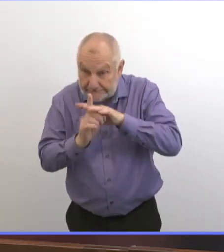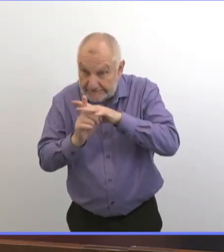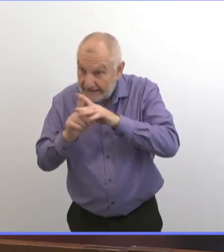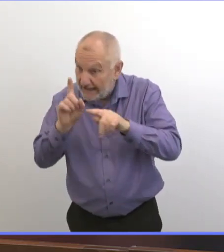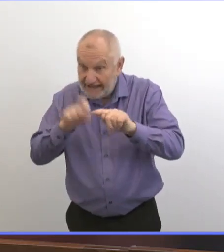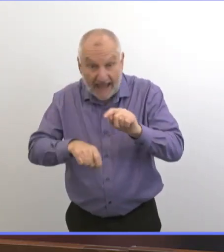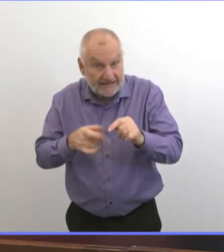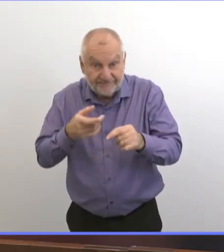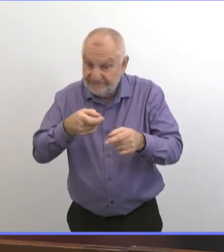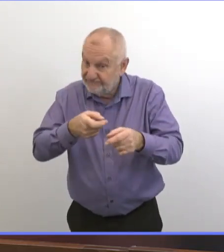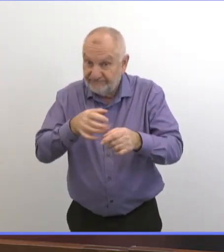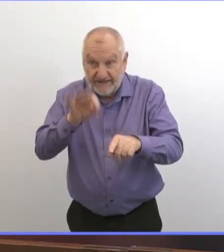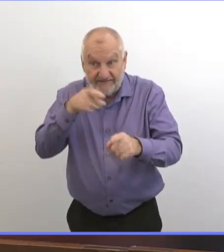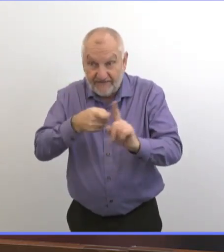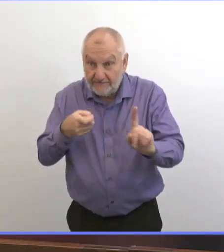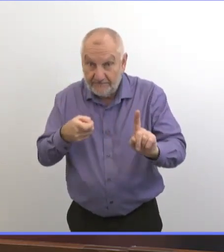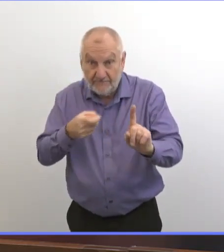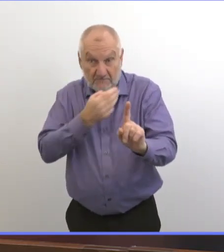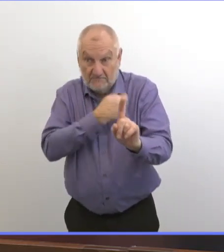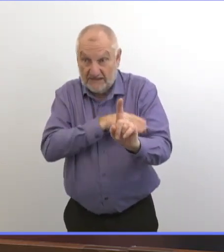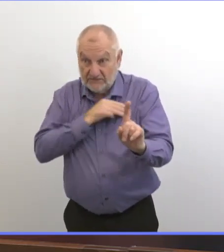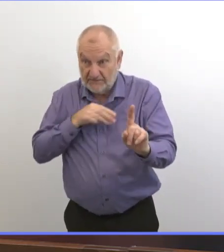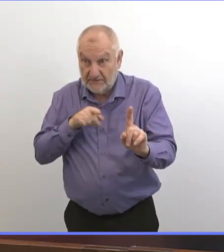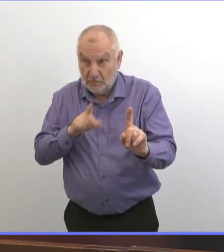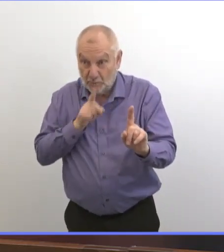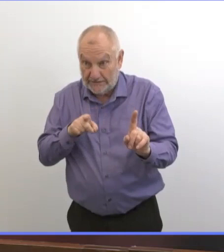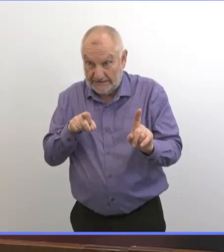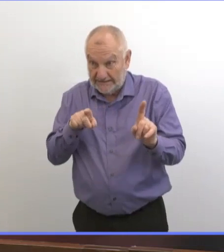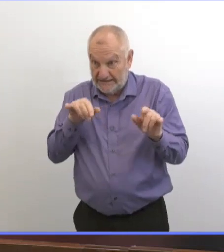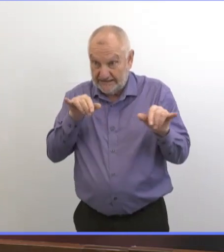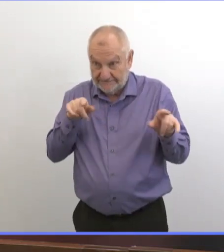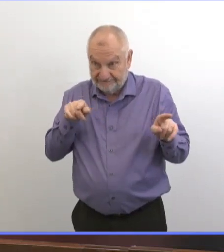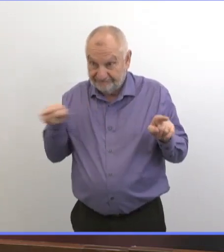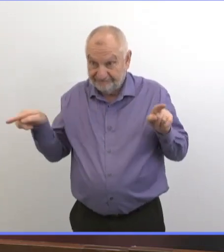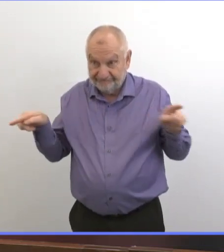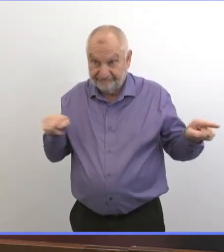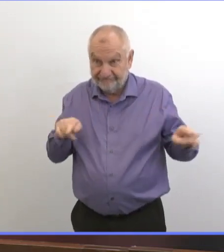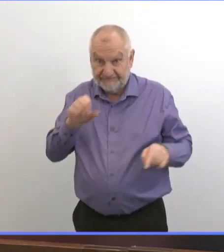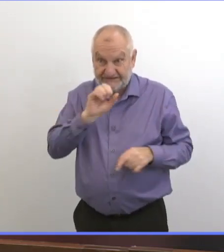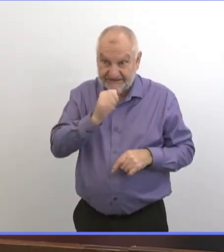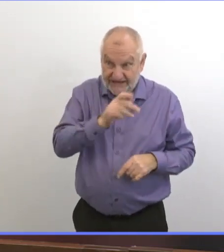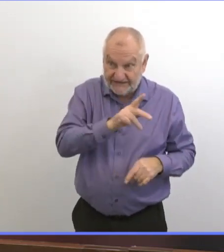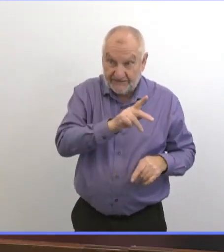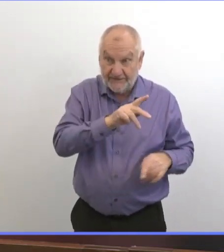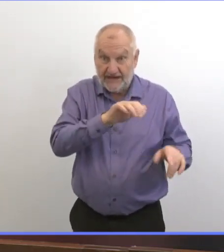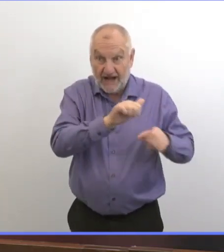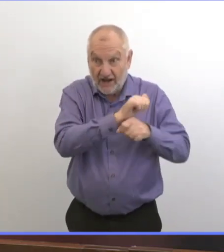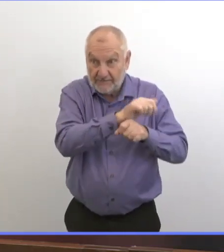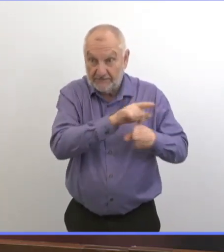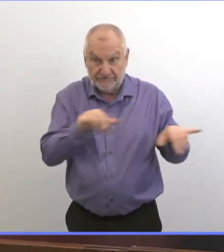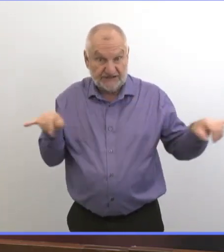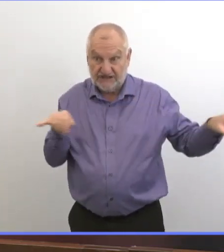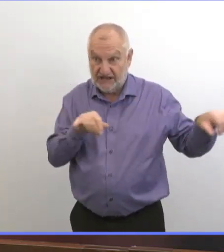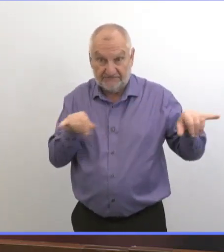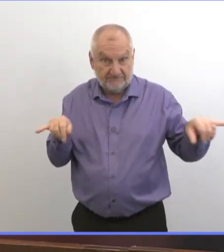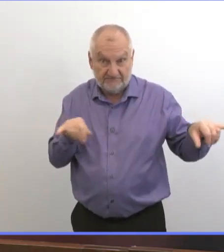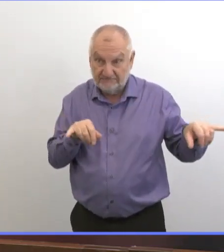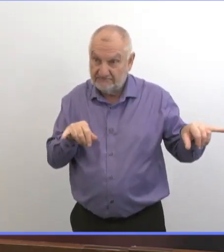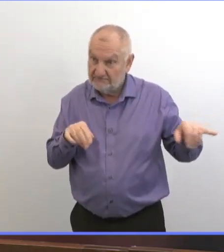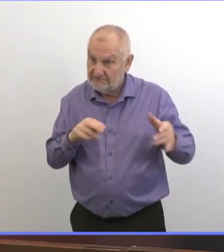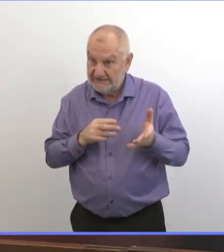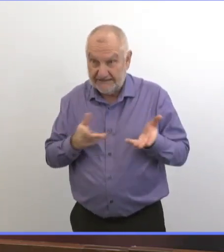différente des autres provinces. Et donc restreindre les voyages entre les provinces